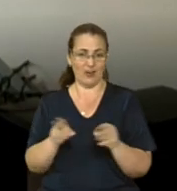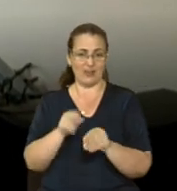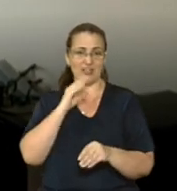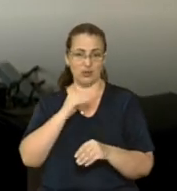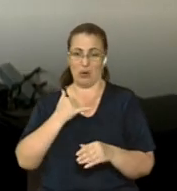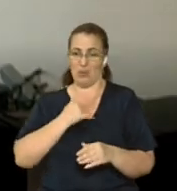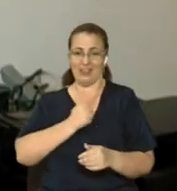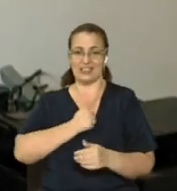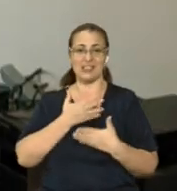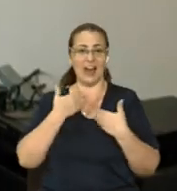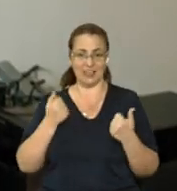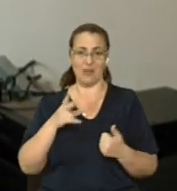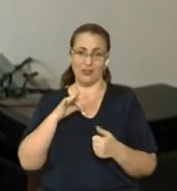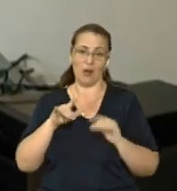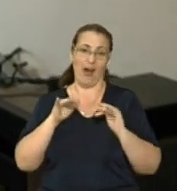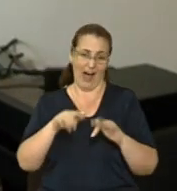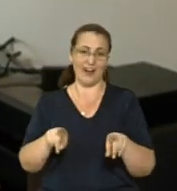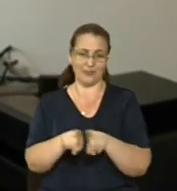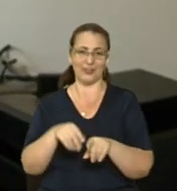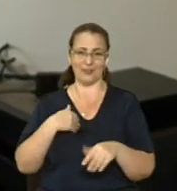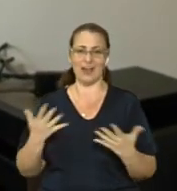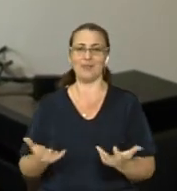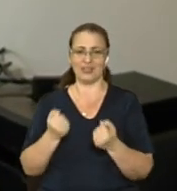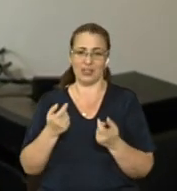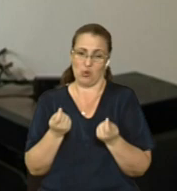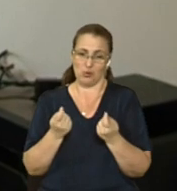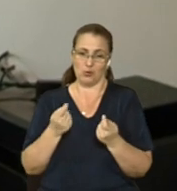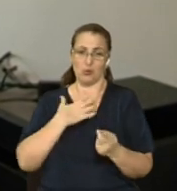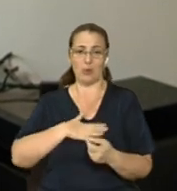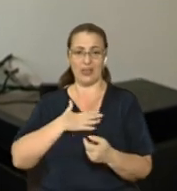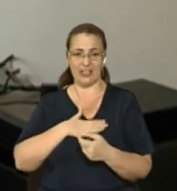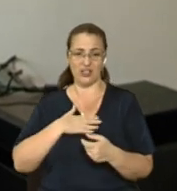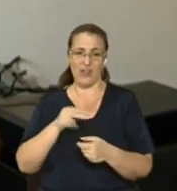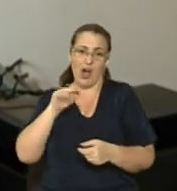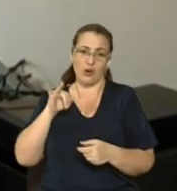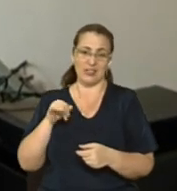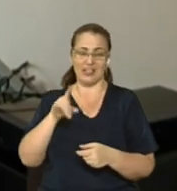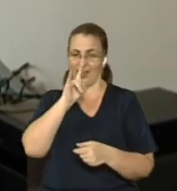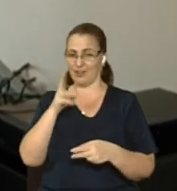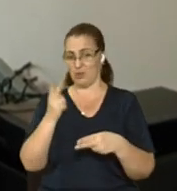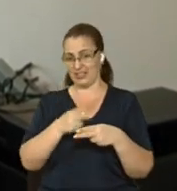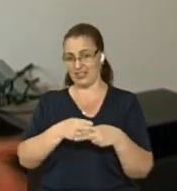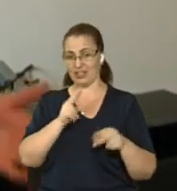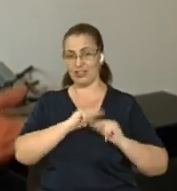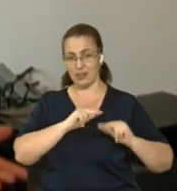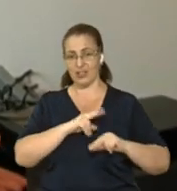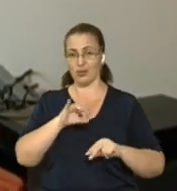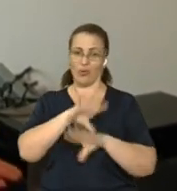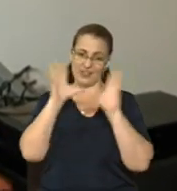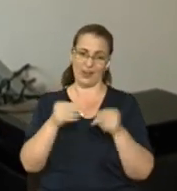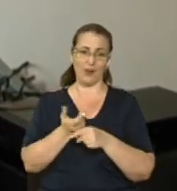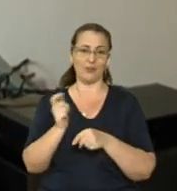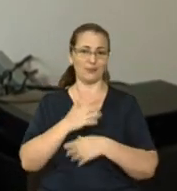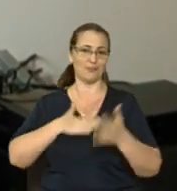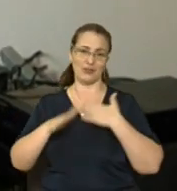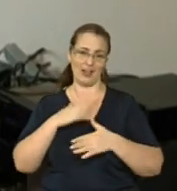собаки, з якою б я прийшла. Але акцію таку я підтримую. Трішки я переживаю, чи не буде він нам заважати працювати. Але в загальному я дуже рада, що